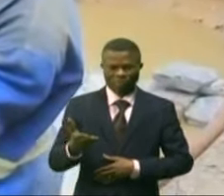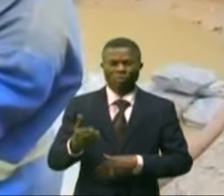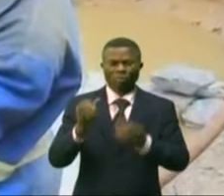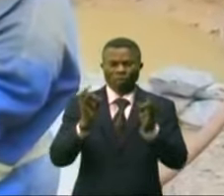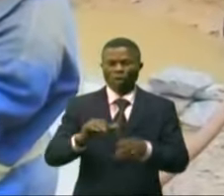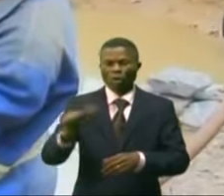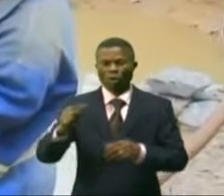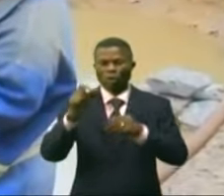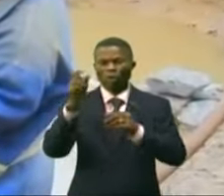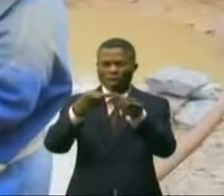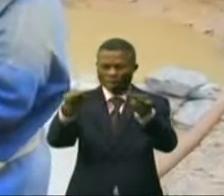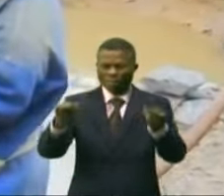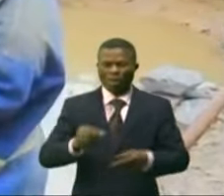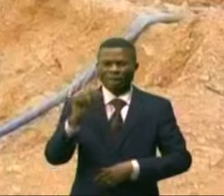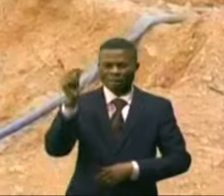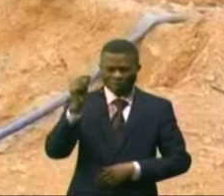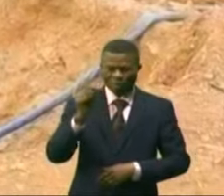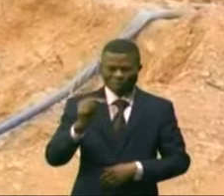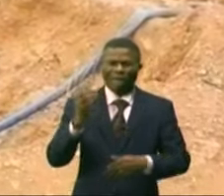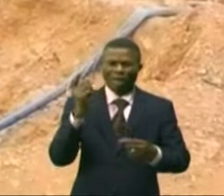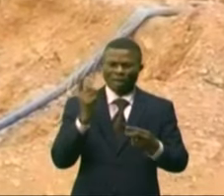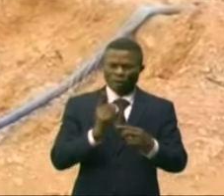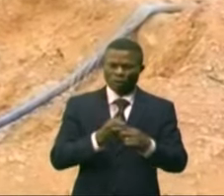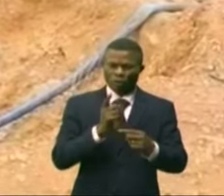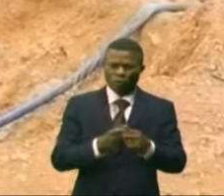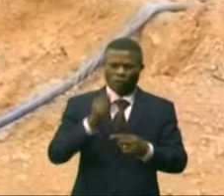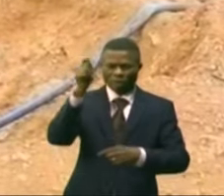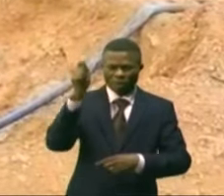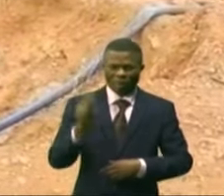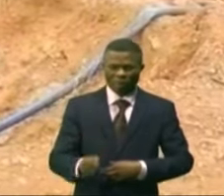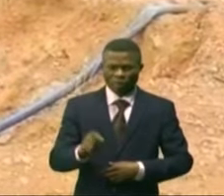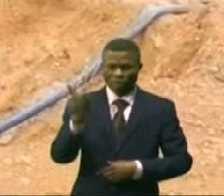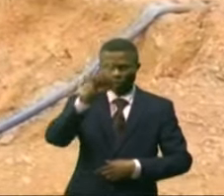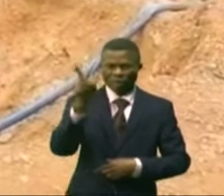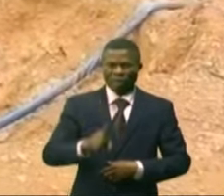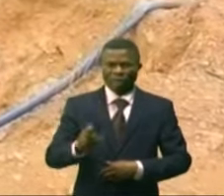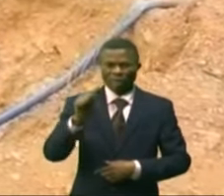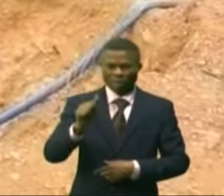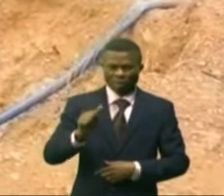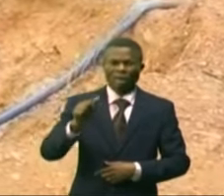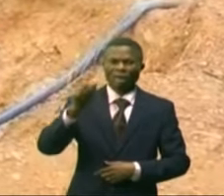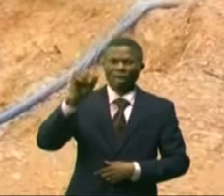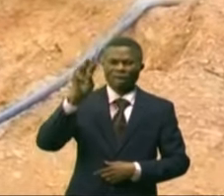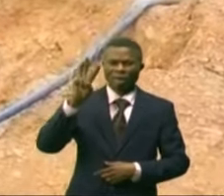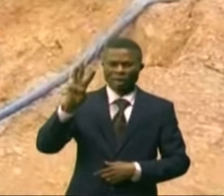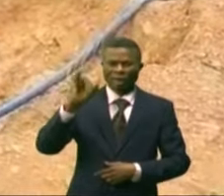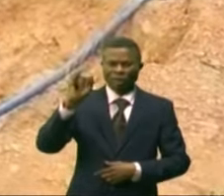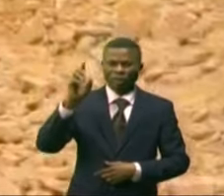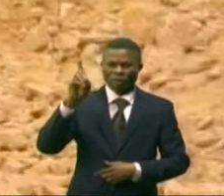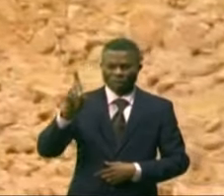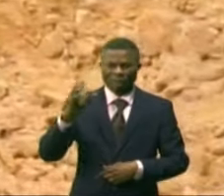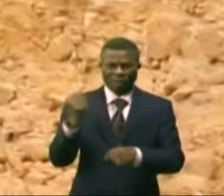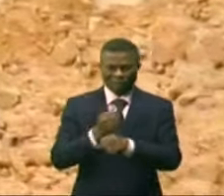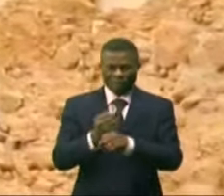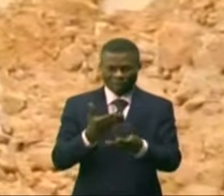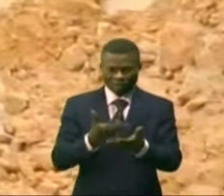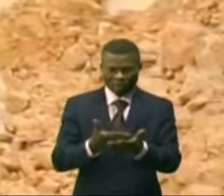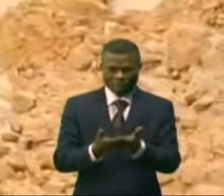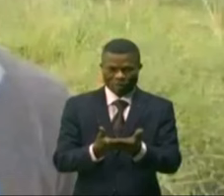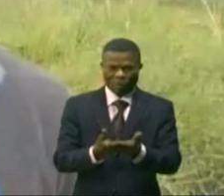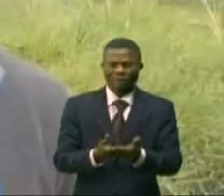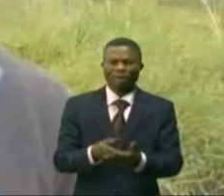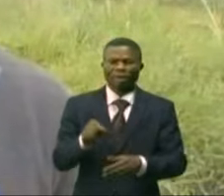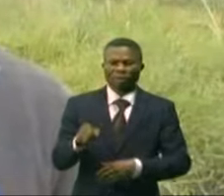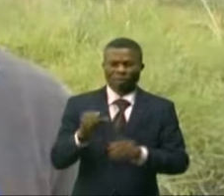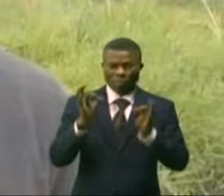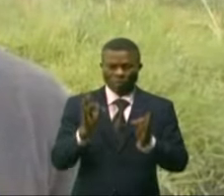minières en territoire de Djougou où les groupes armés Zahir et Codéco se disputent la gestion des carrés minis,